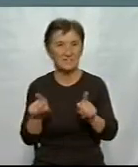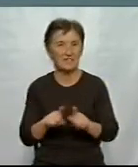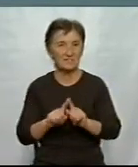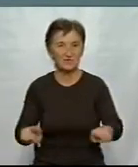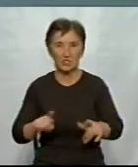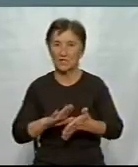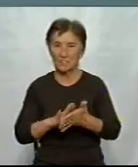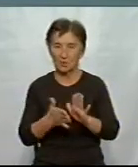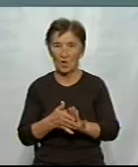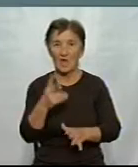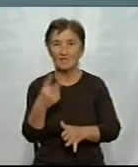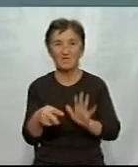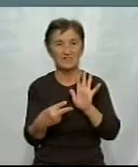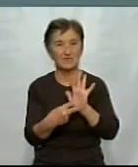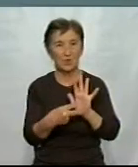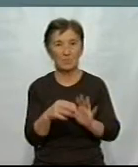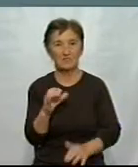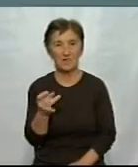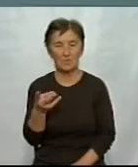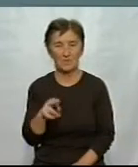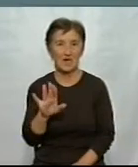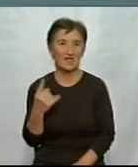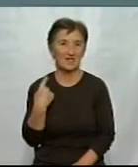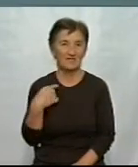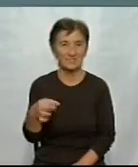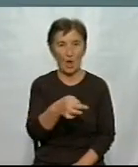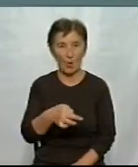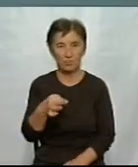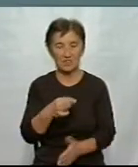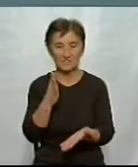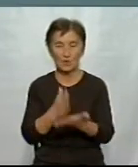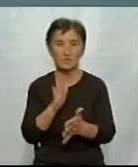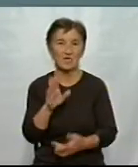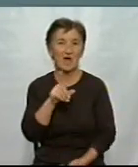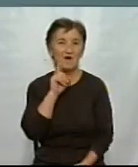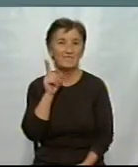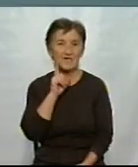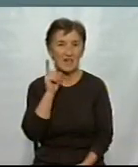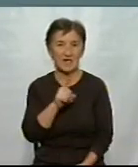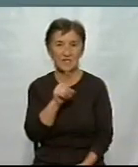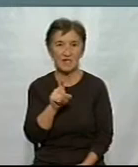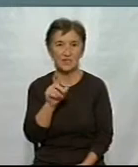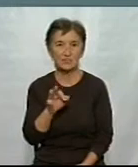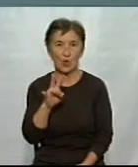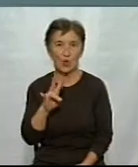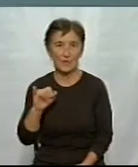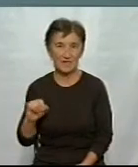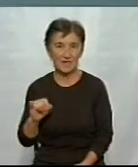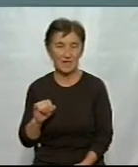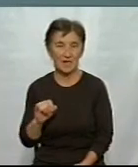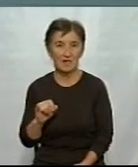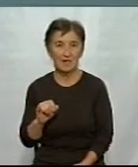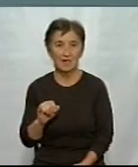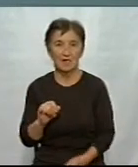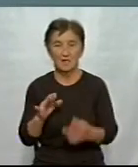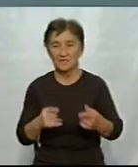ситуації 27 серпня. Кіровоградська область знаходиться у зеленій зоні. Для території зеленої зони посилили обмеження.